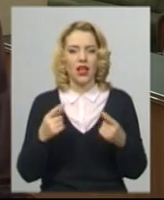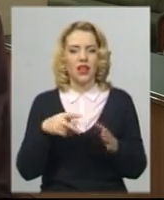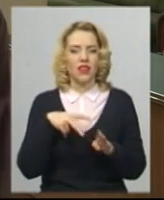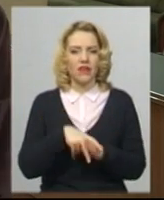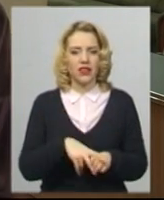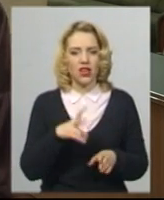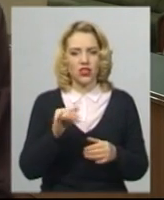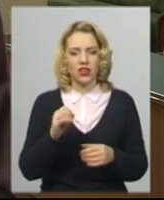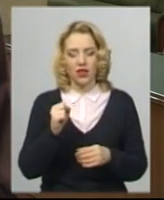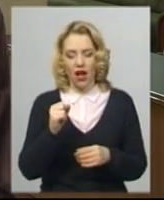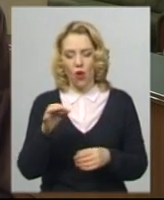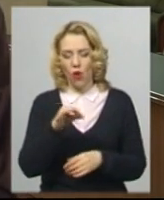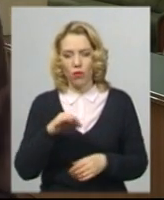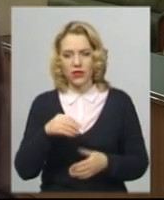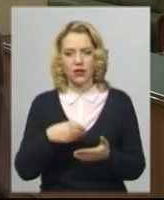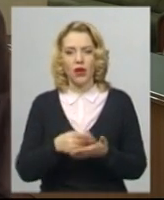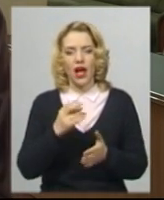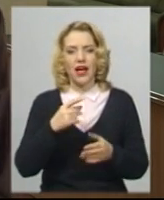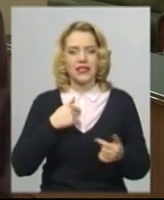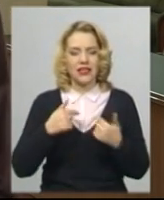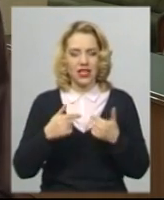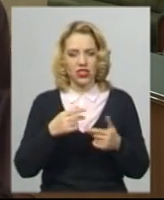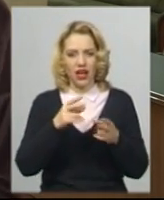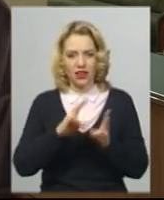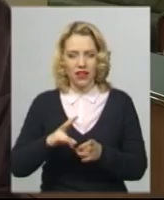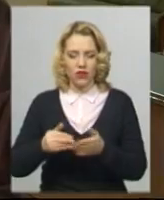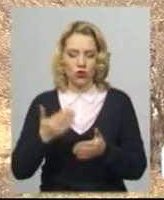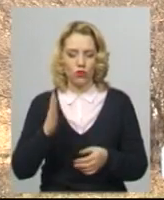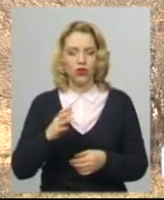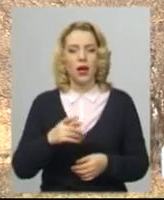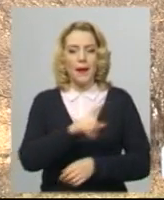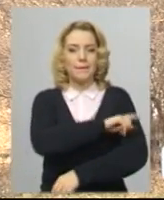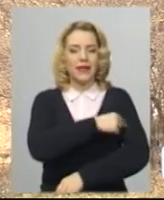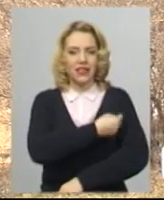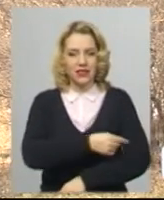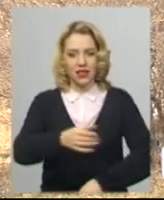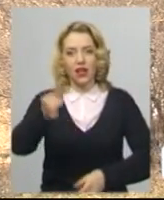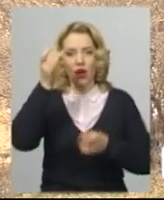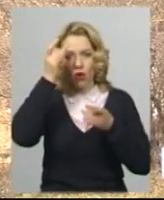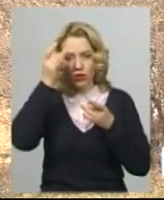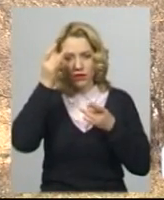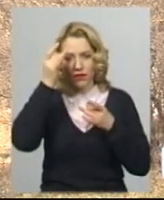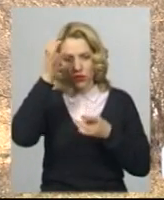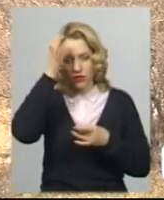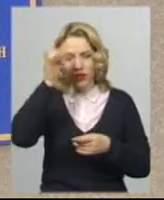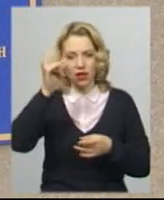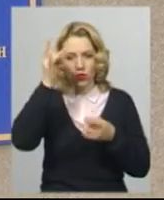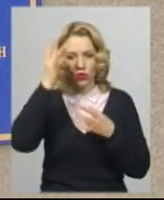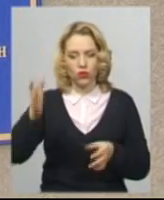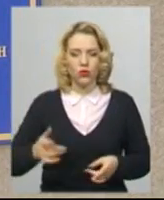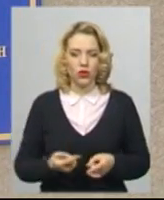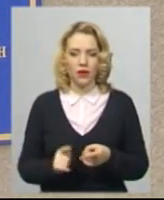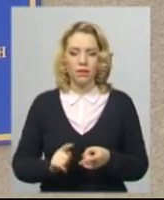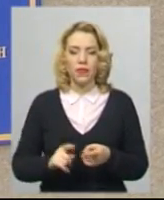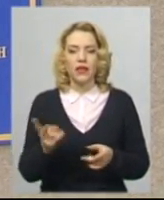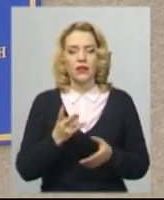бюджети, а страждати від цього буде медицина, освіта, культура. Санаторіям пропонують розробити бізнес-проекти та довести